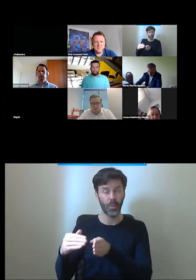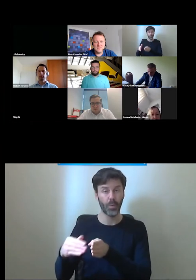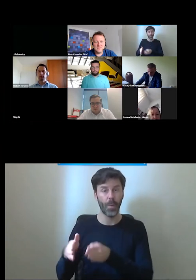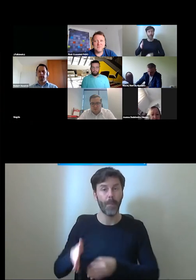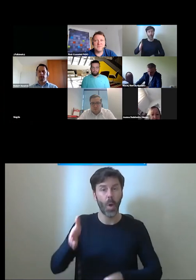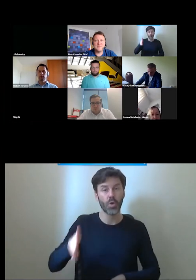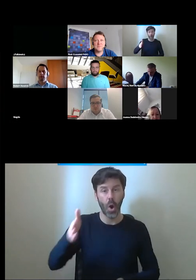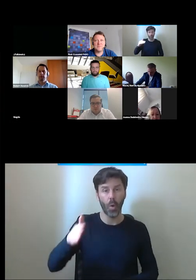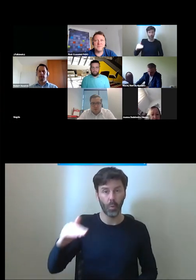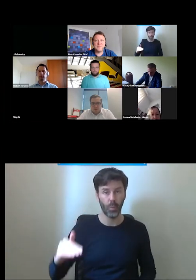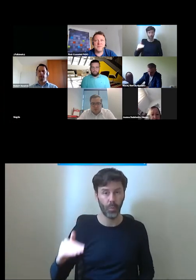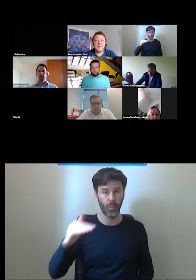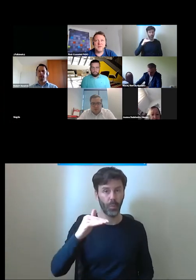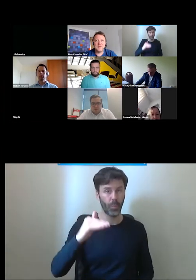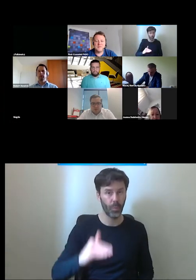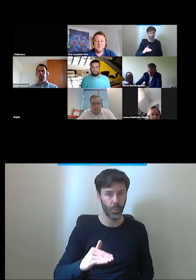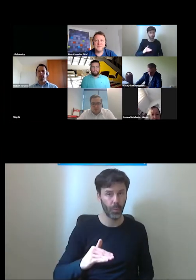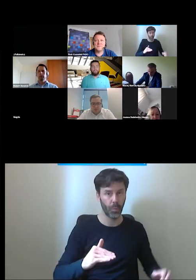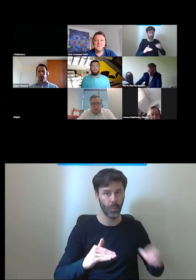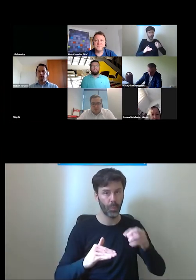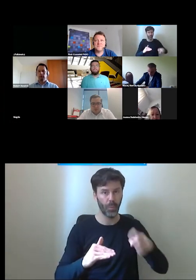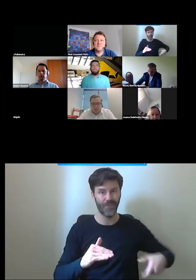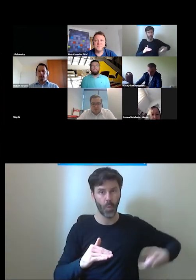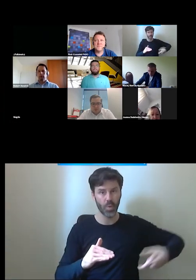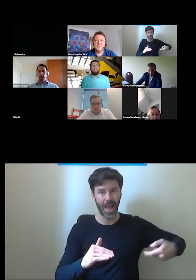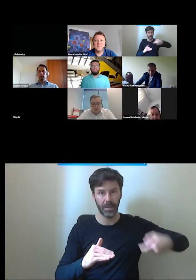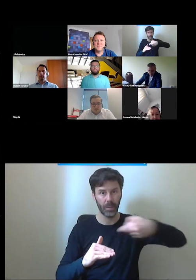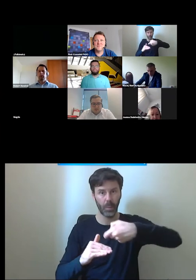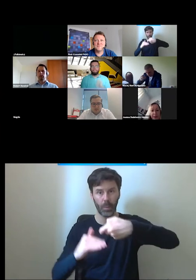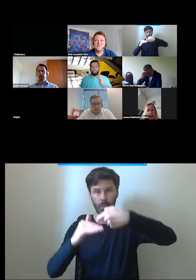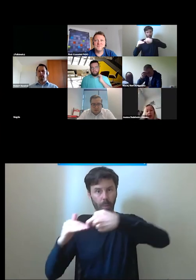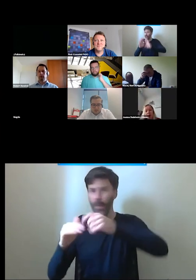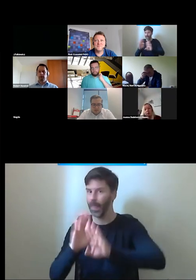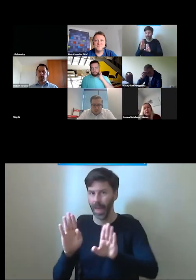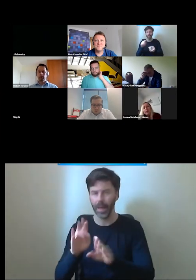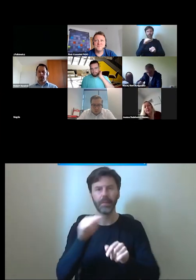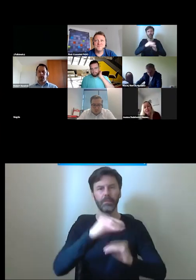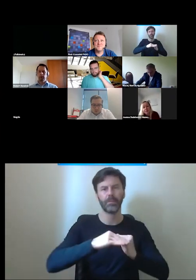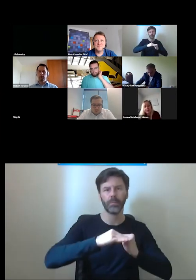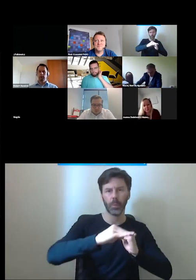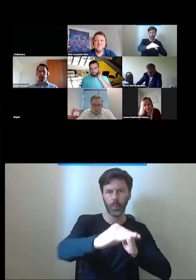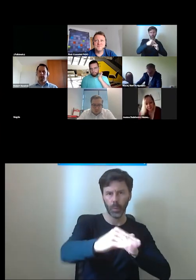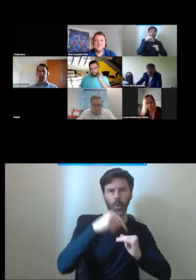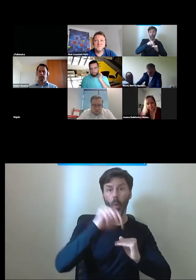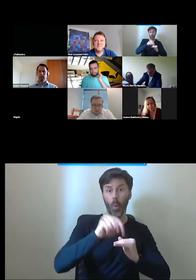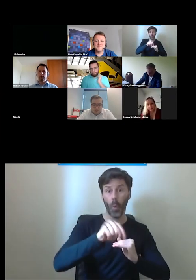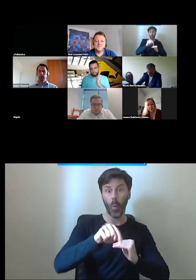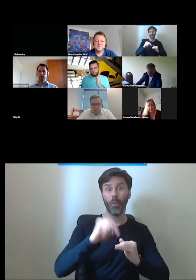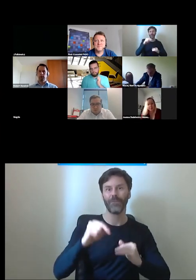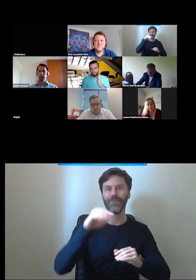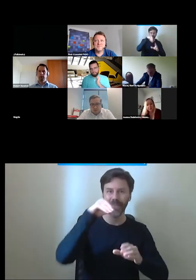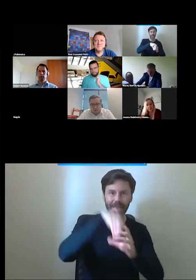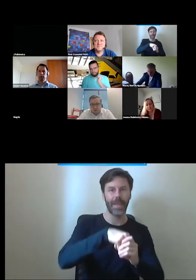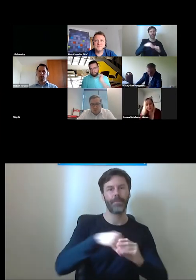dokładnie tak wiemy też że są takie przypadki takich czy generalnie są są typy